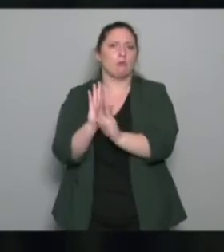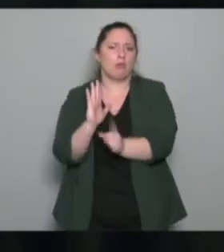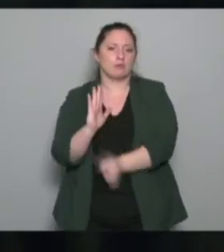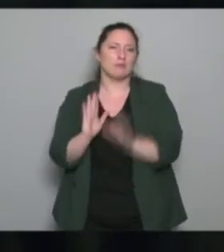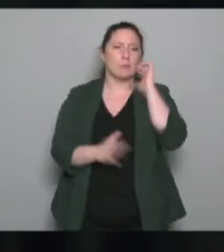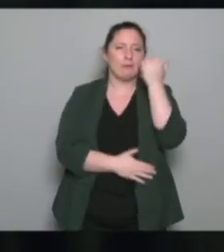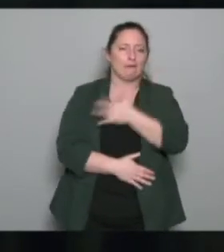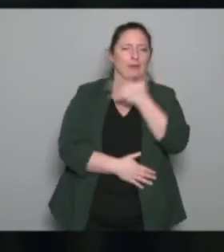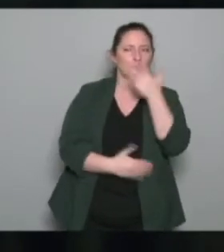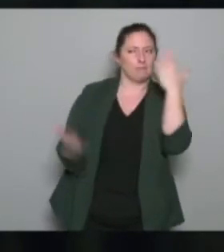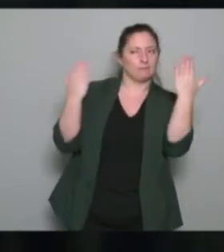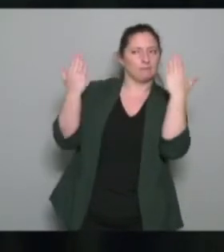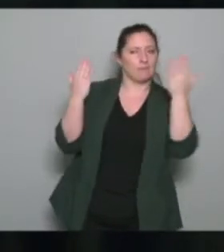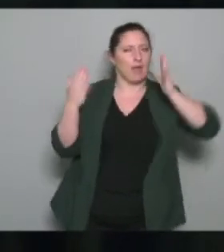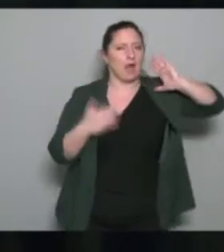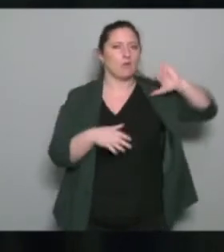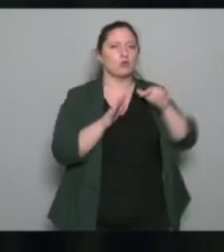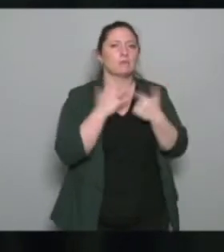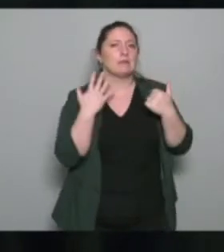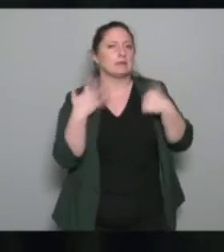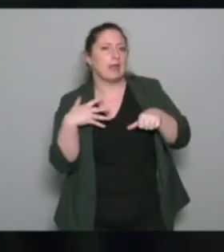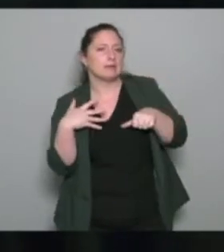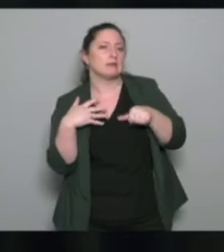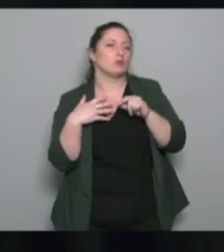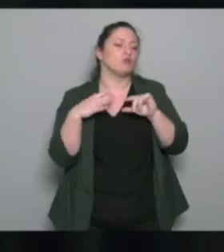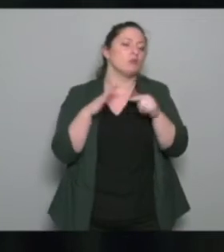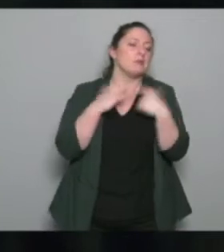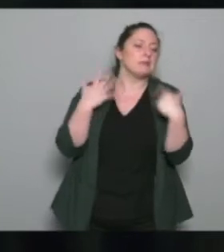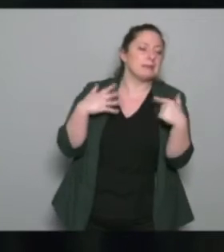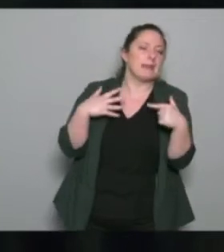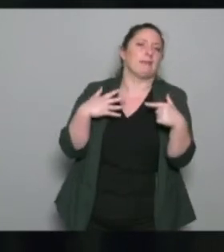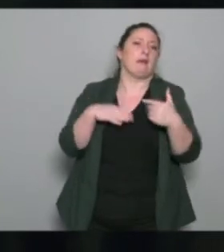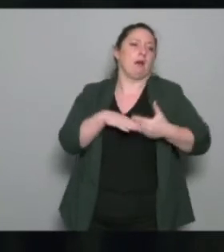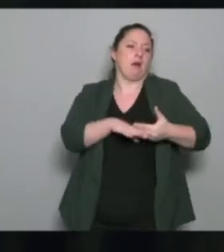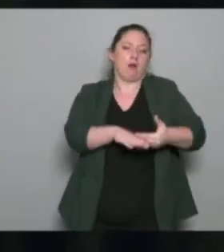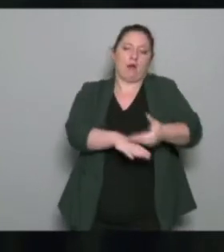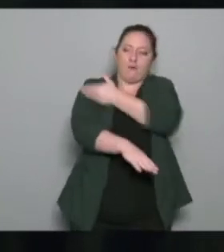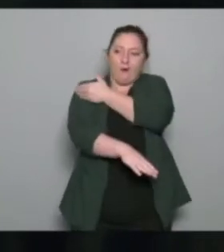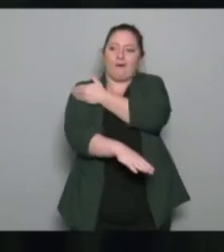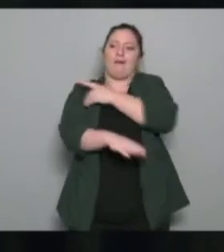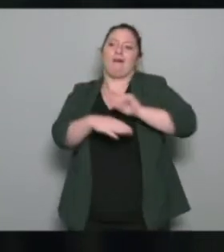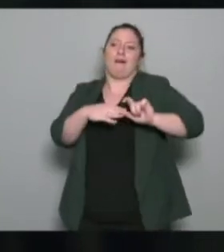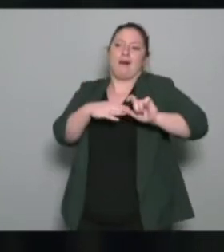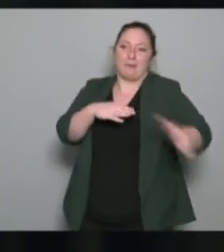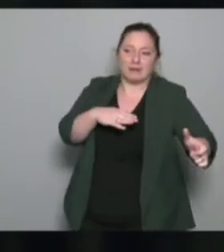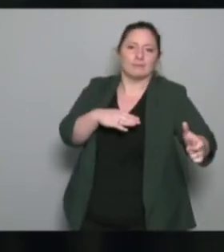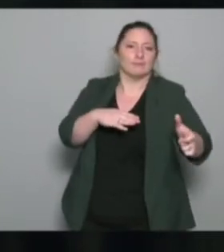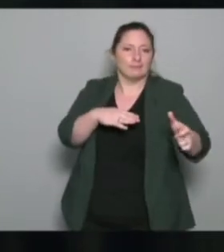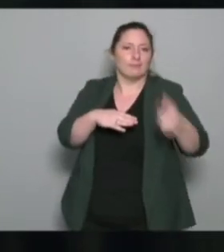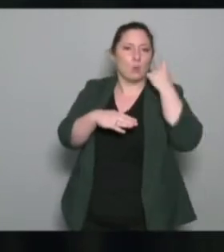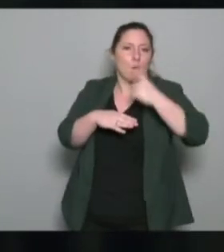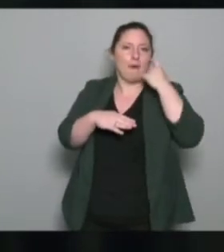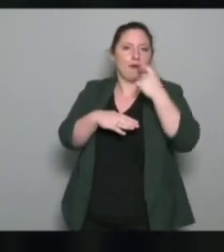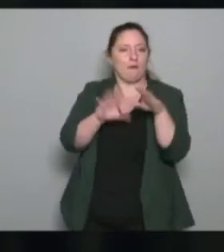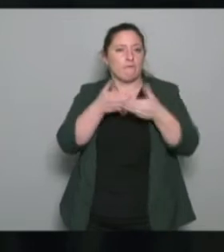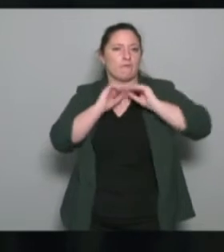le parallèle entre le avant 2016-2017 et le après, parce qu'on n'a pas forcément mis en place le même type de formation. Comme on parle de